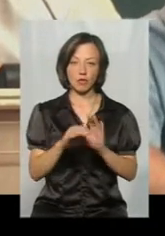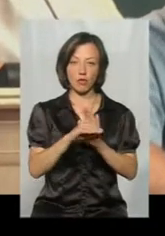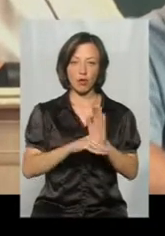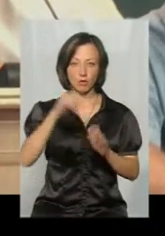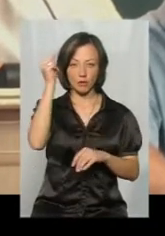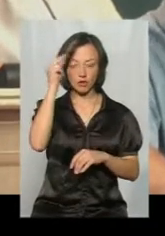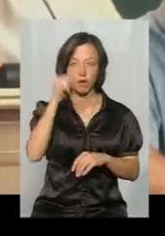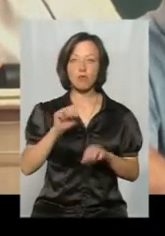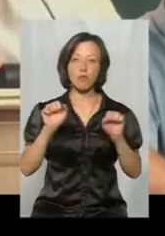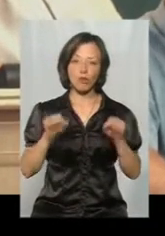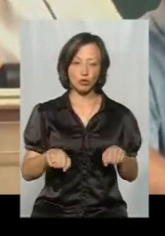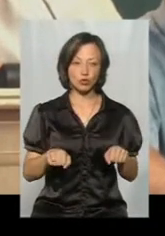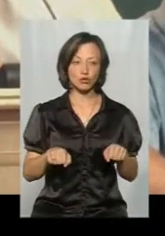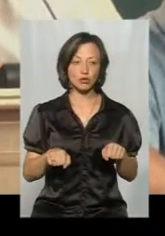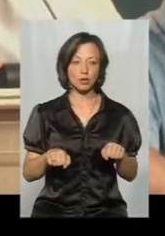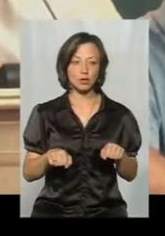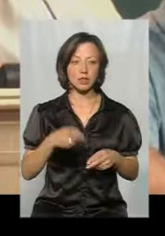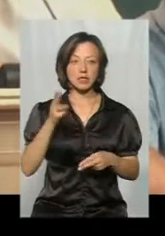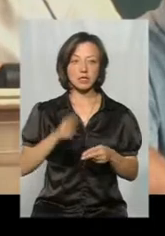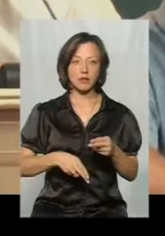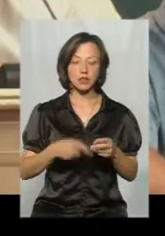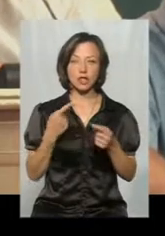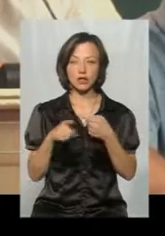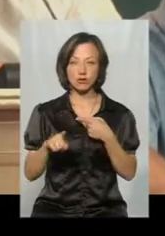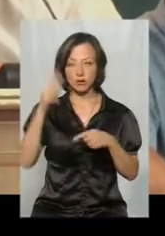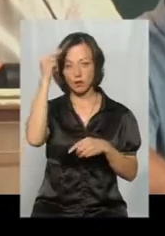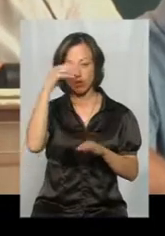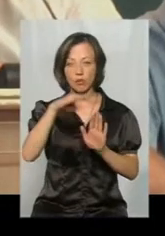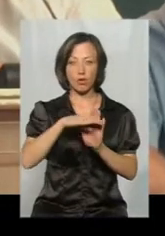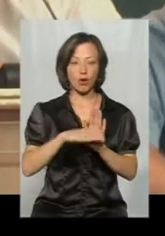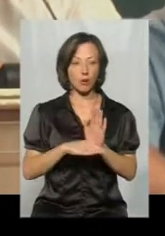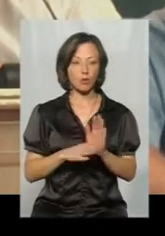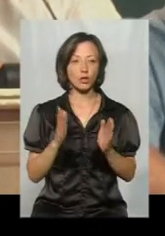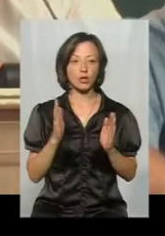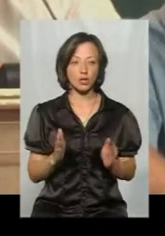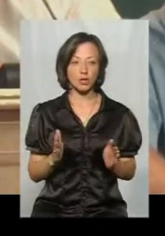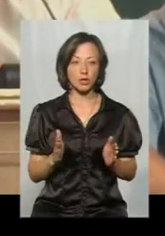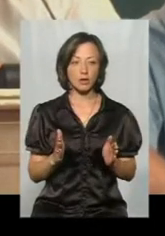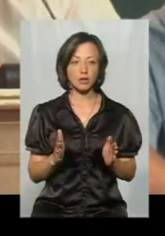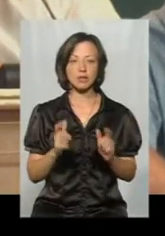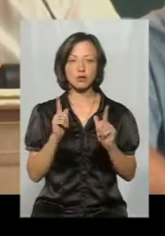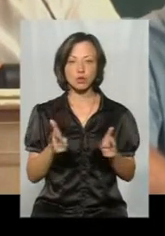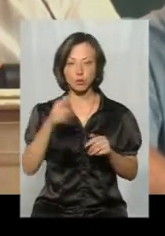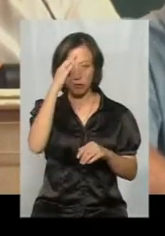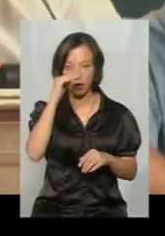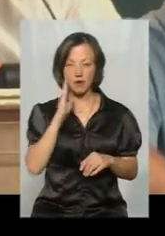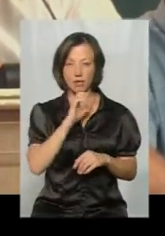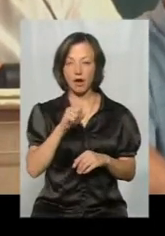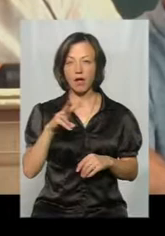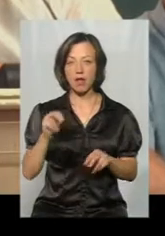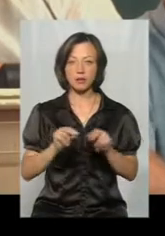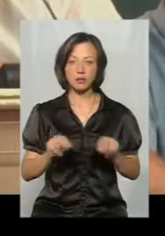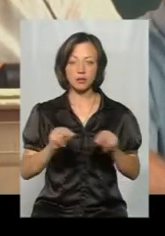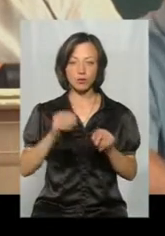програмою. Можуть завершувати за іншою навчальною програмою, лише за згодою батьків, але з